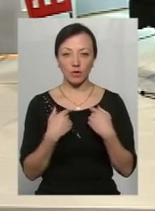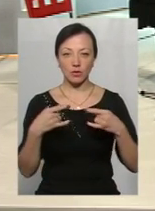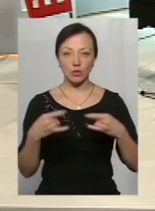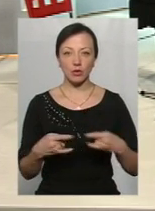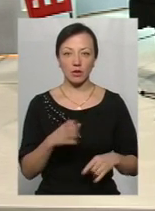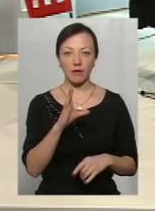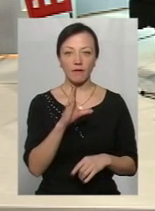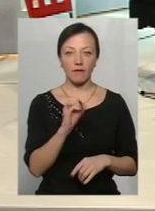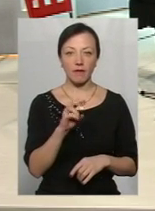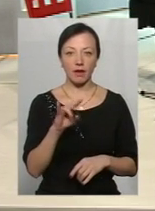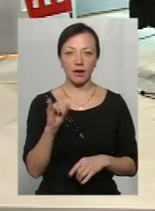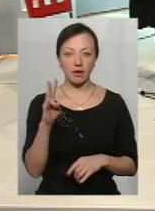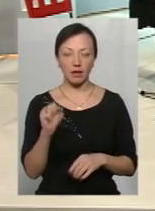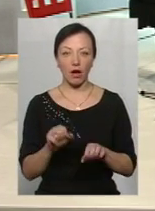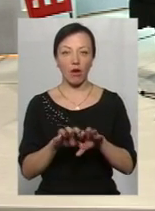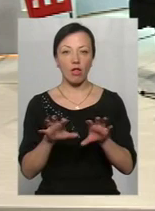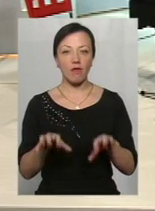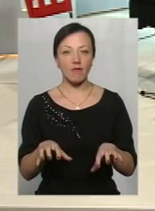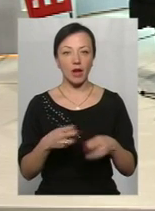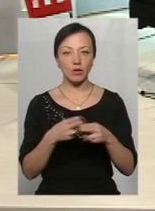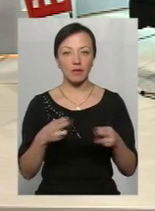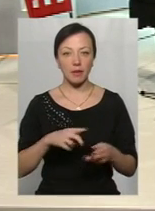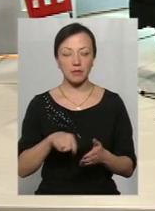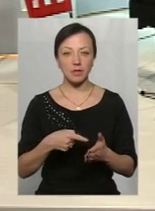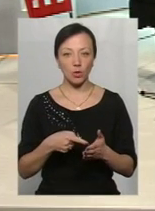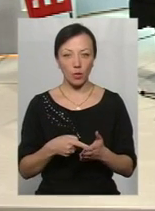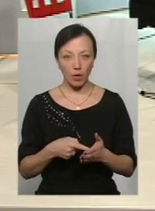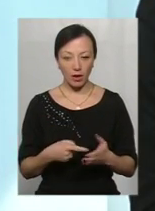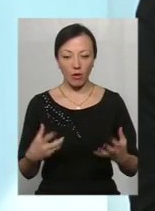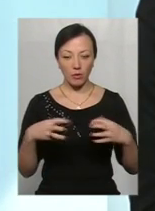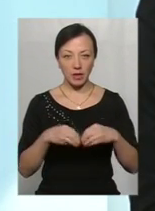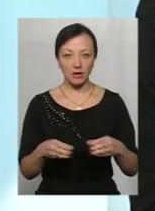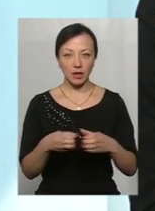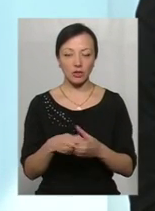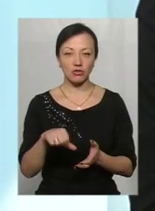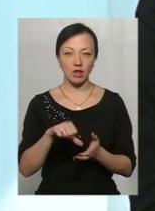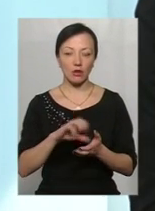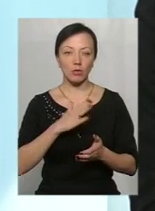пані Веліна Заяць, голова Дунаєвецької міської ОТГ, яка є членом нашої асоціації.